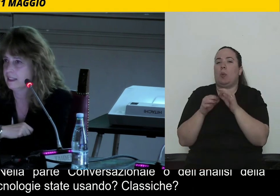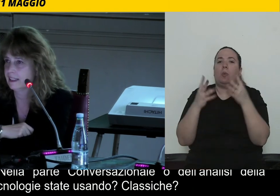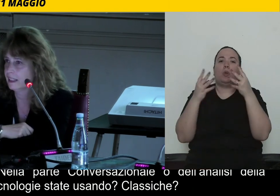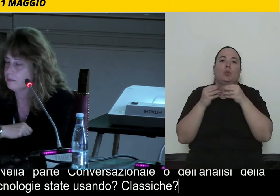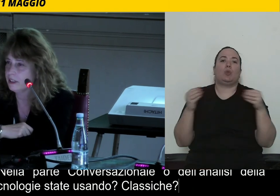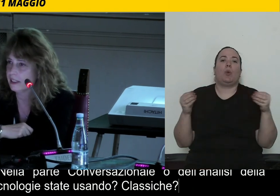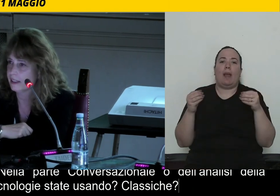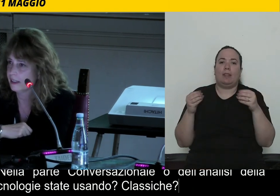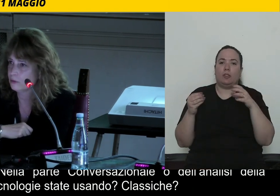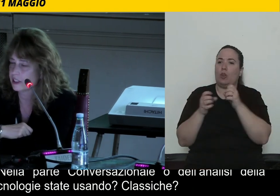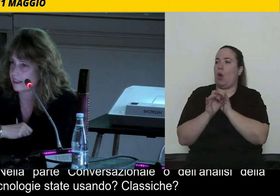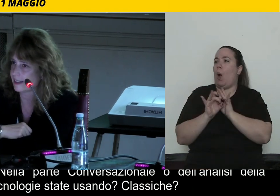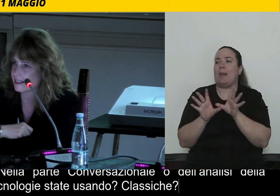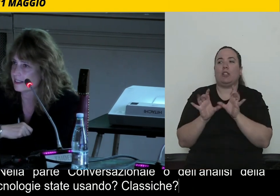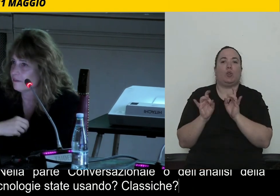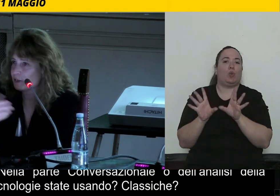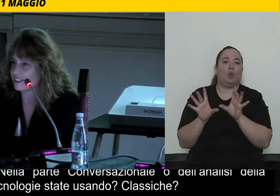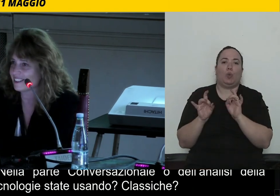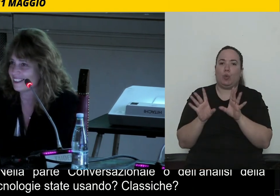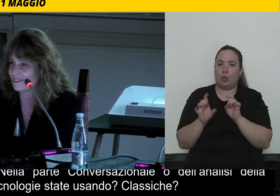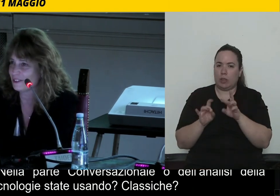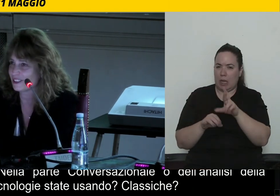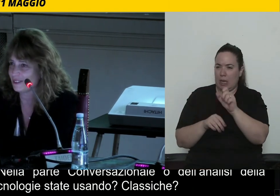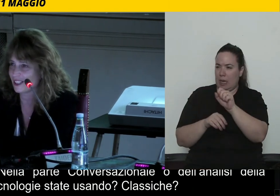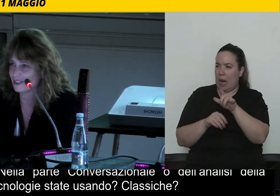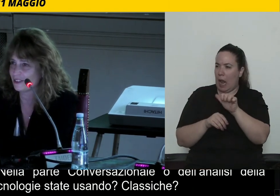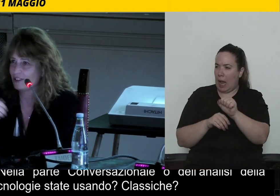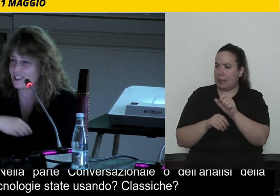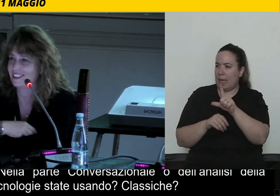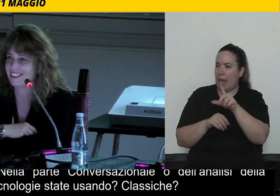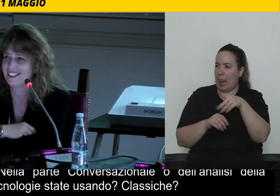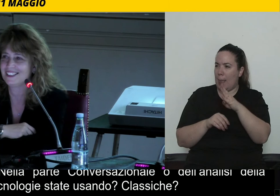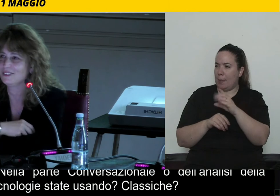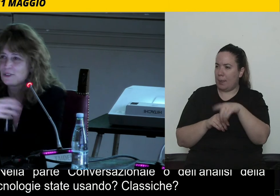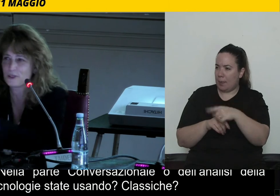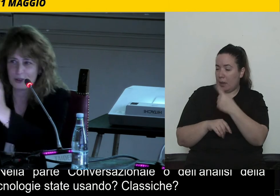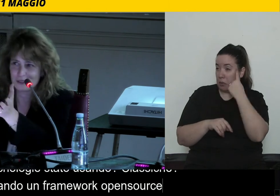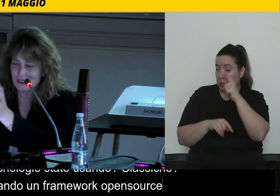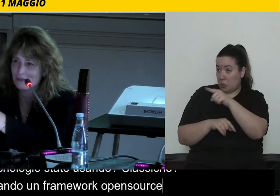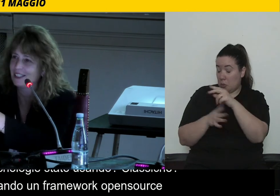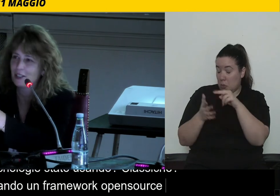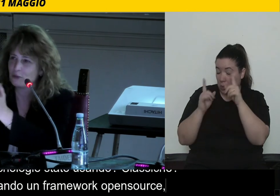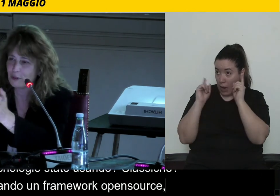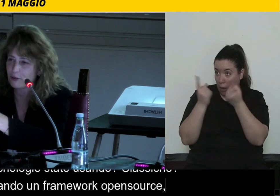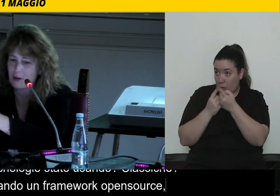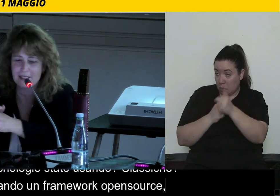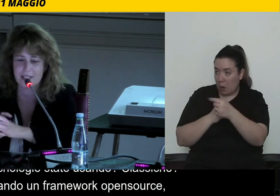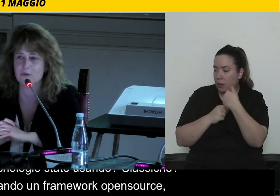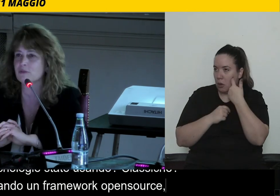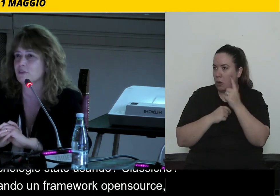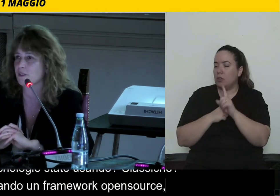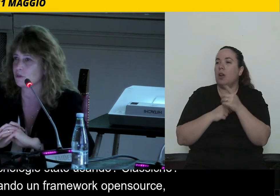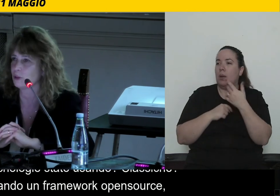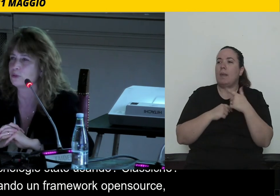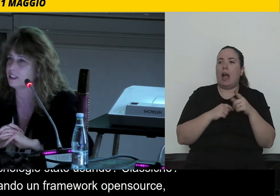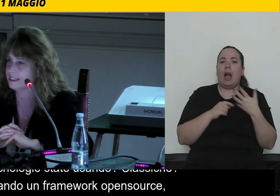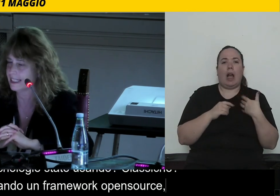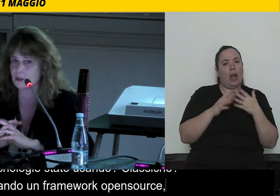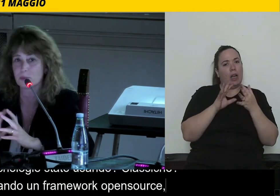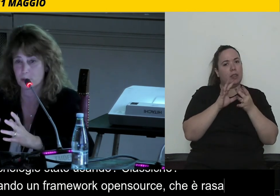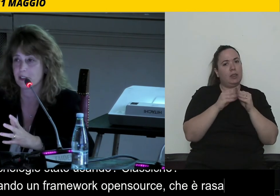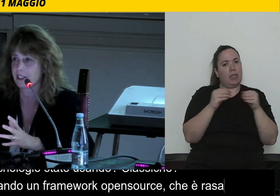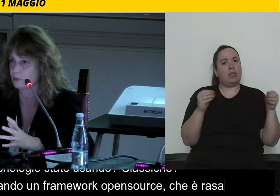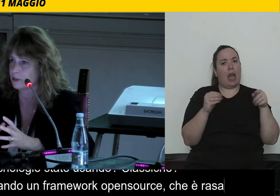di NLP, NLU, che è RASA, se sei forse laureato in ingegneria o non so in quale materia, comunque probabilmente è un framework molto